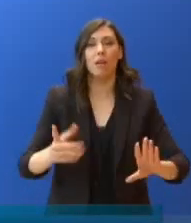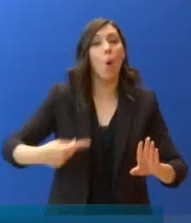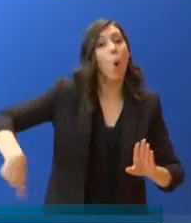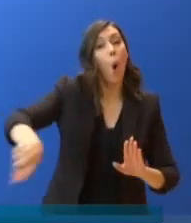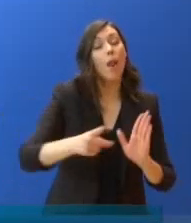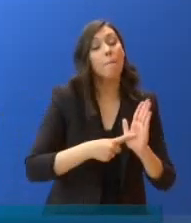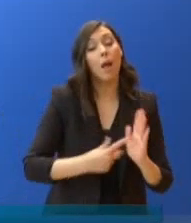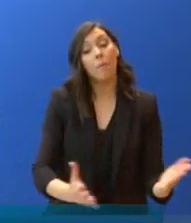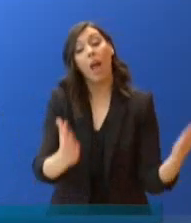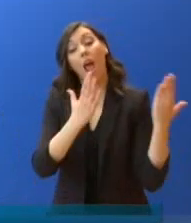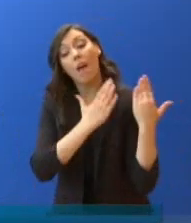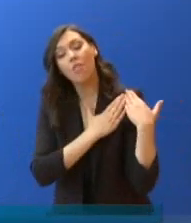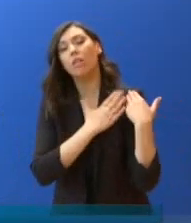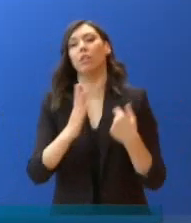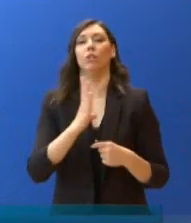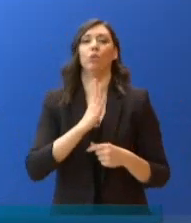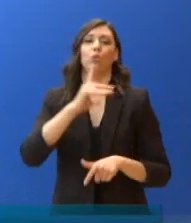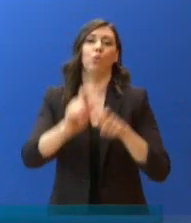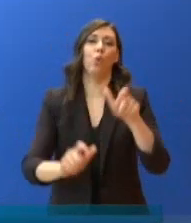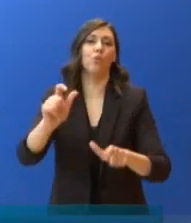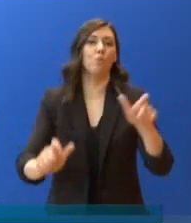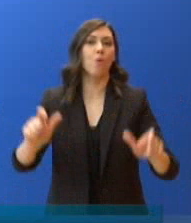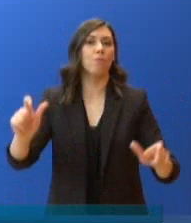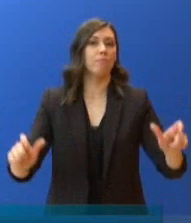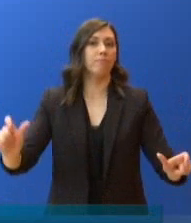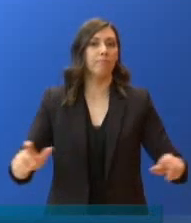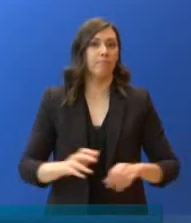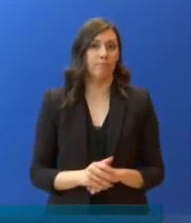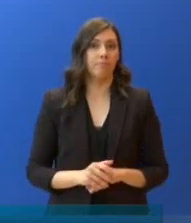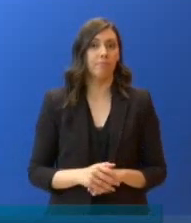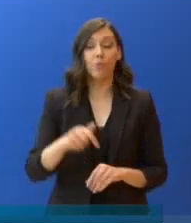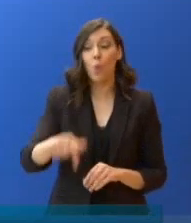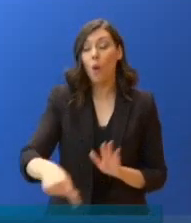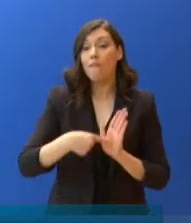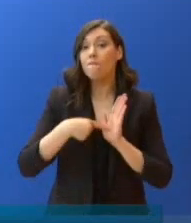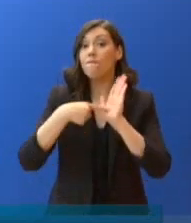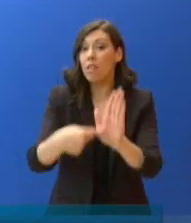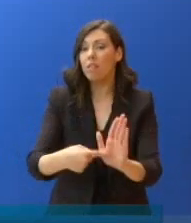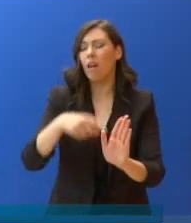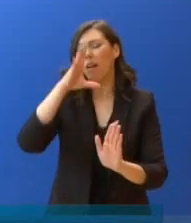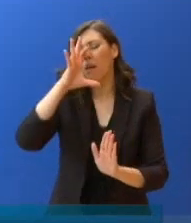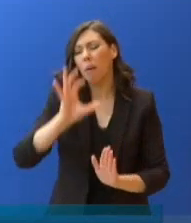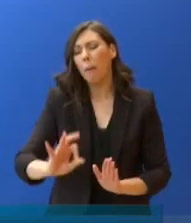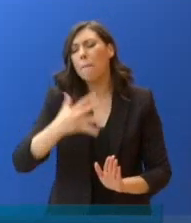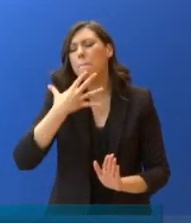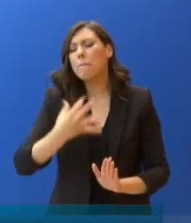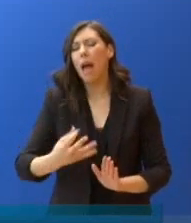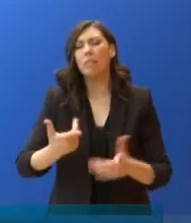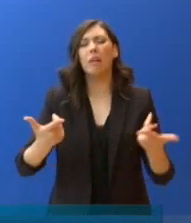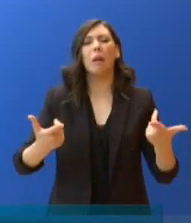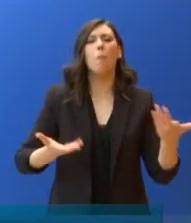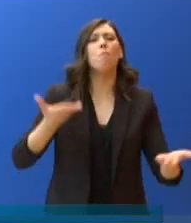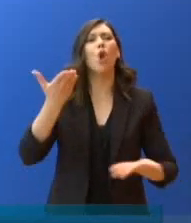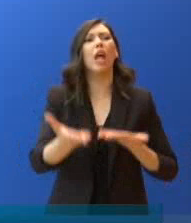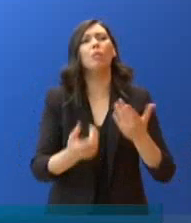στους πολίτες. Και έτσι αναδεικνύεται και η ελαφρότητα προτάσεων, οι οποίοι είχαν να κάνουν με τη χρήση άμεσα